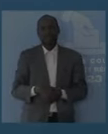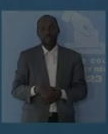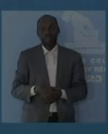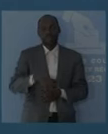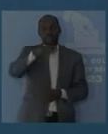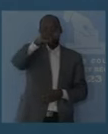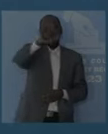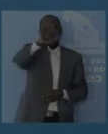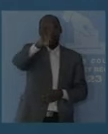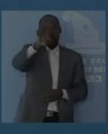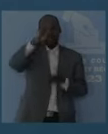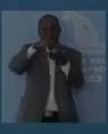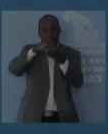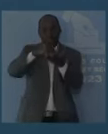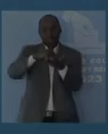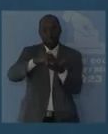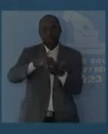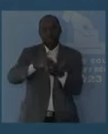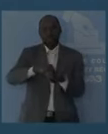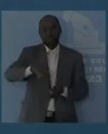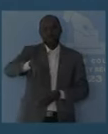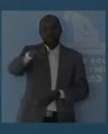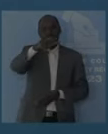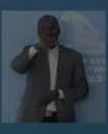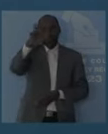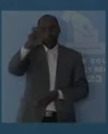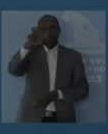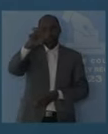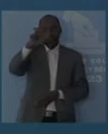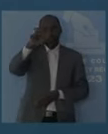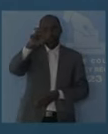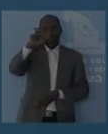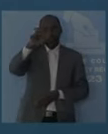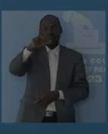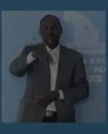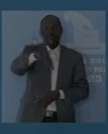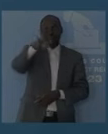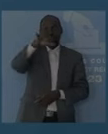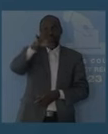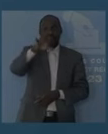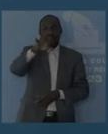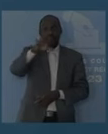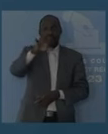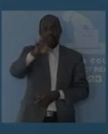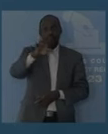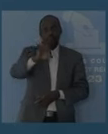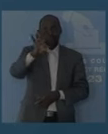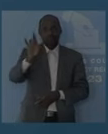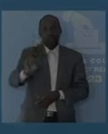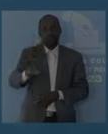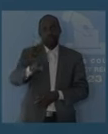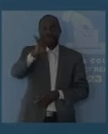27 398, soit 49